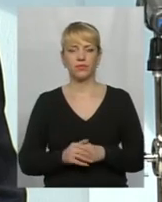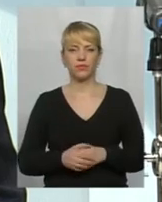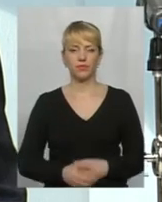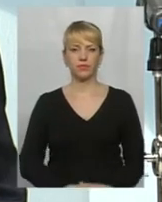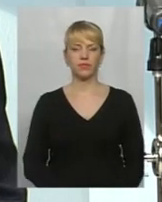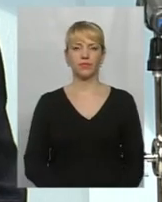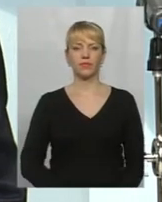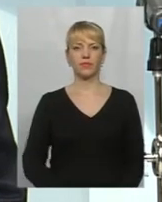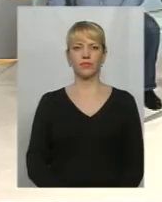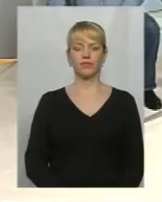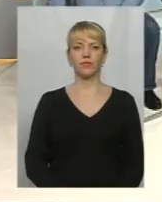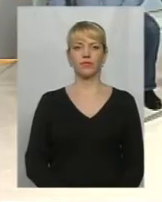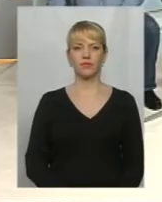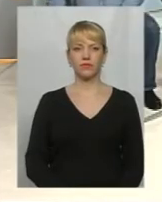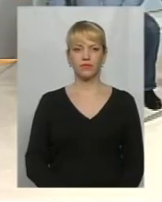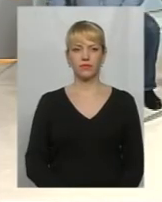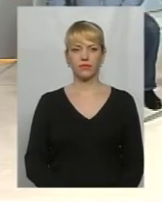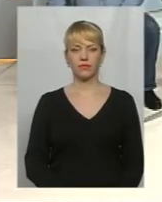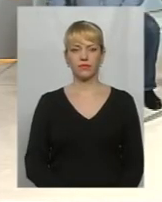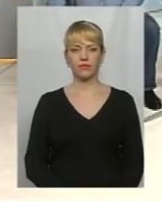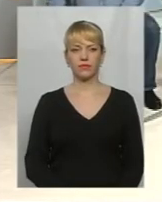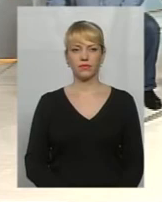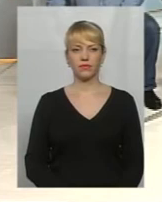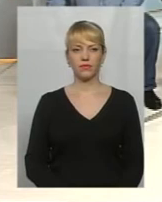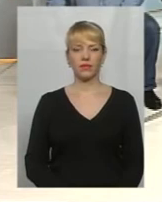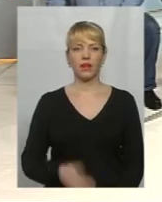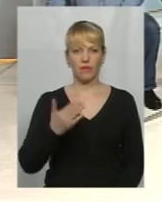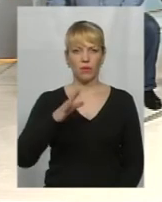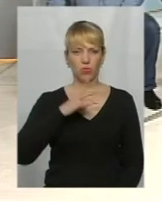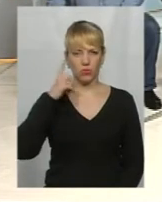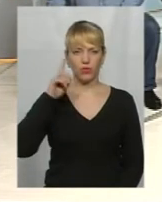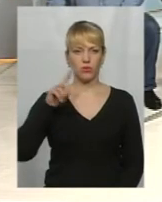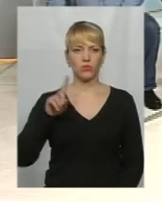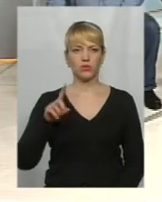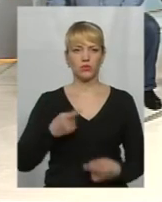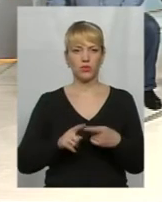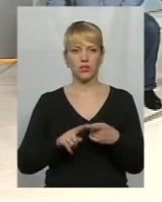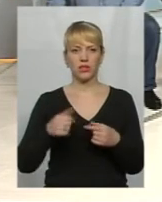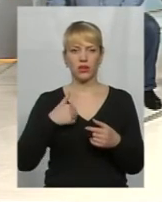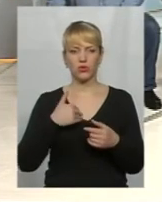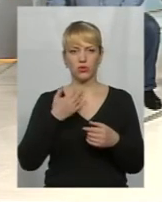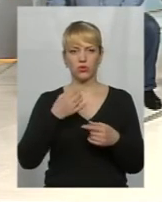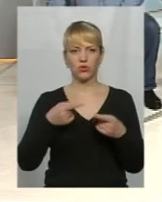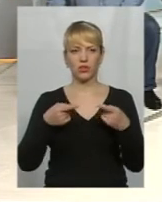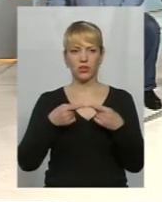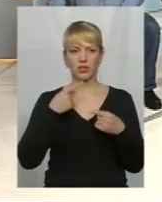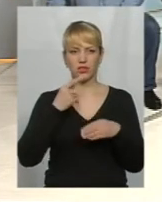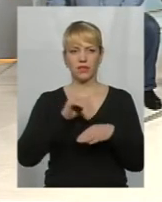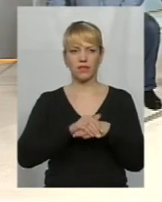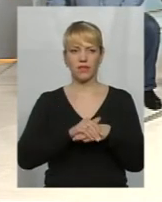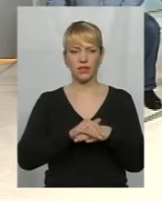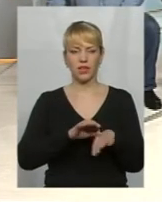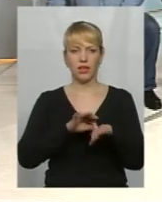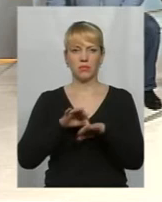Пане Валерій, вам щось було відомо про це взагалі? Я хочу сказати конкретний факт, привести